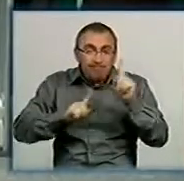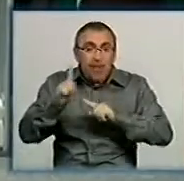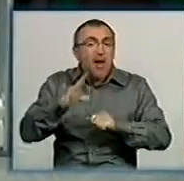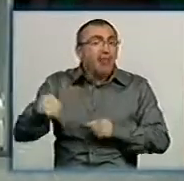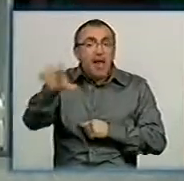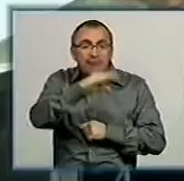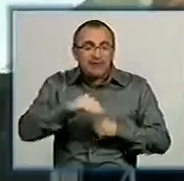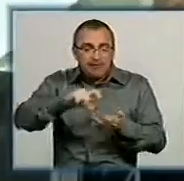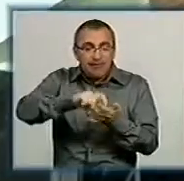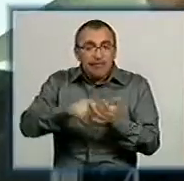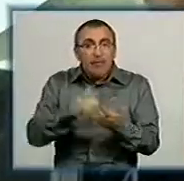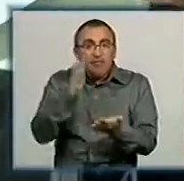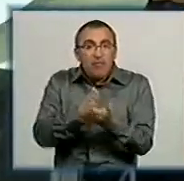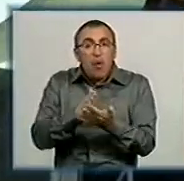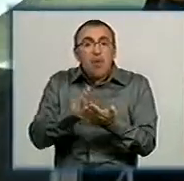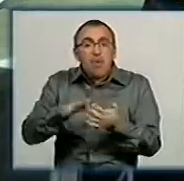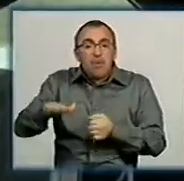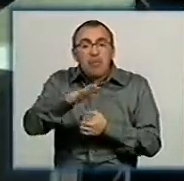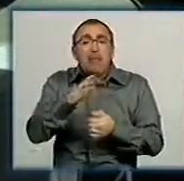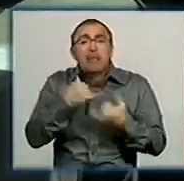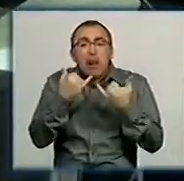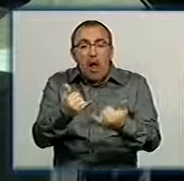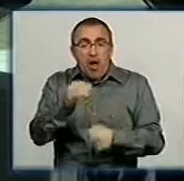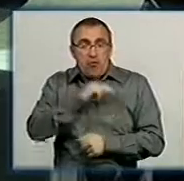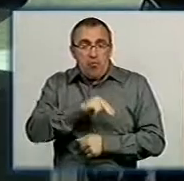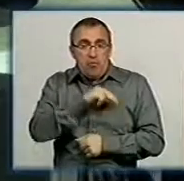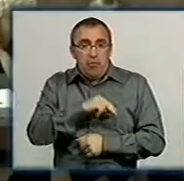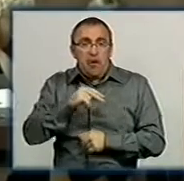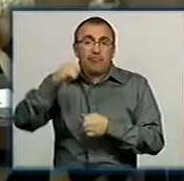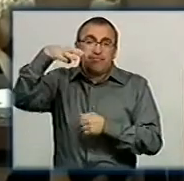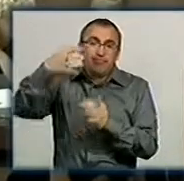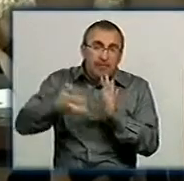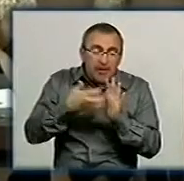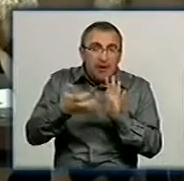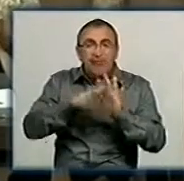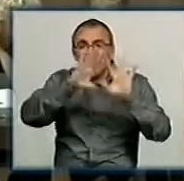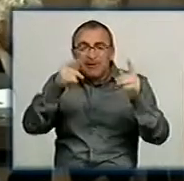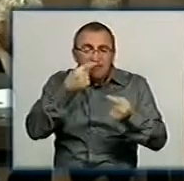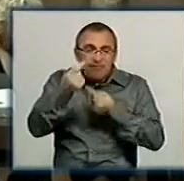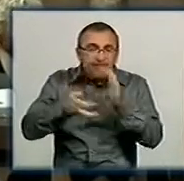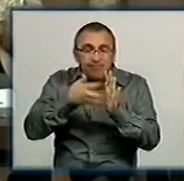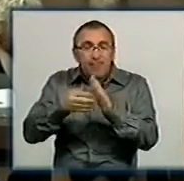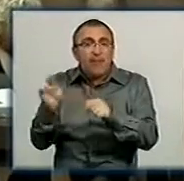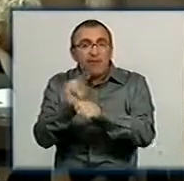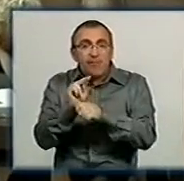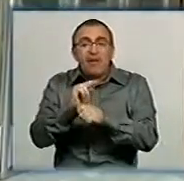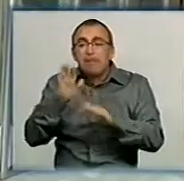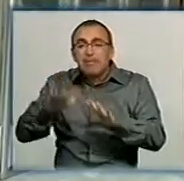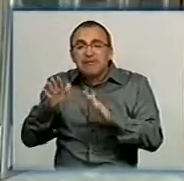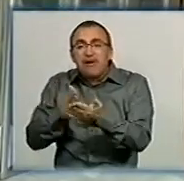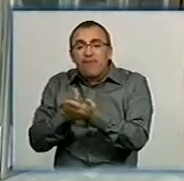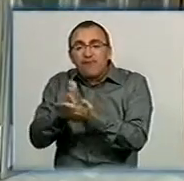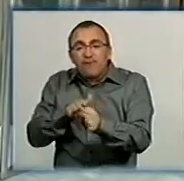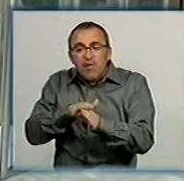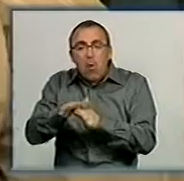дільниці забезпечені приміщенням для роботи. На 9-ти відсутні електропостачання. Усі ці недоліки повинні виправити місцеві органи виконавчої